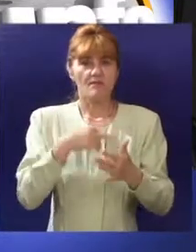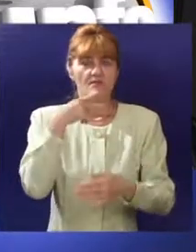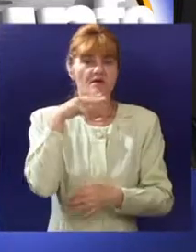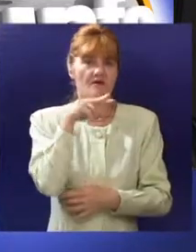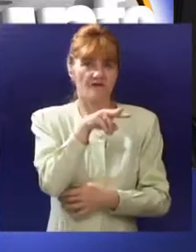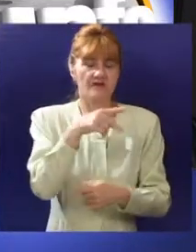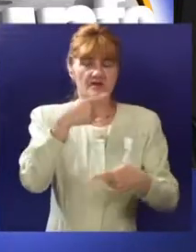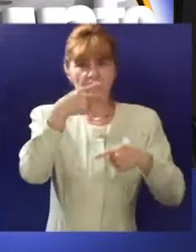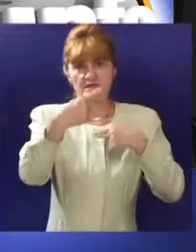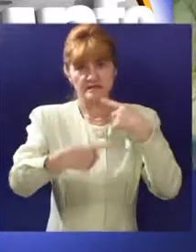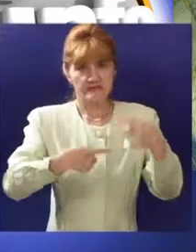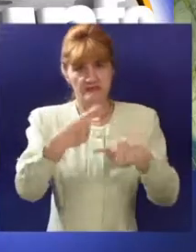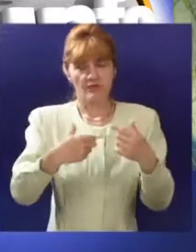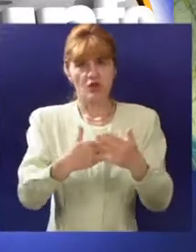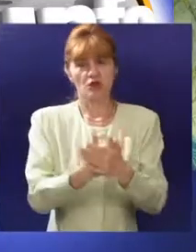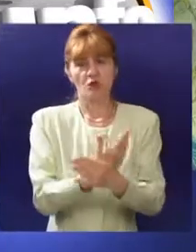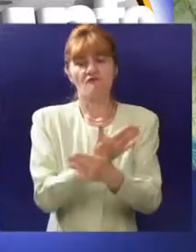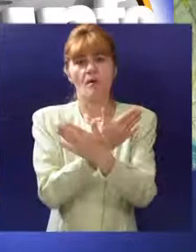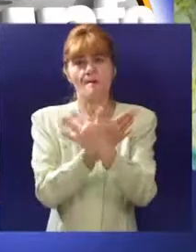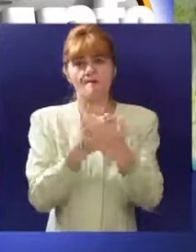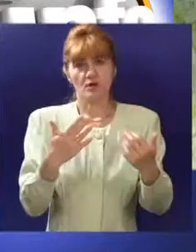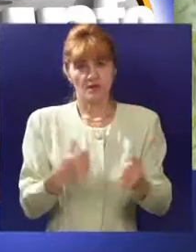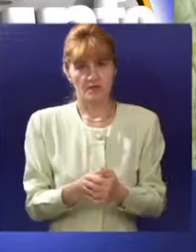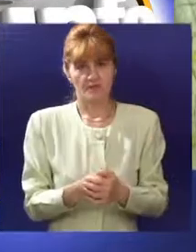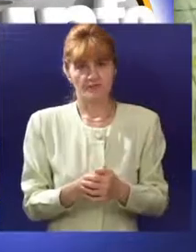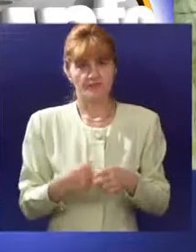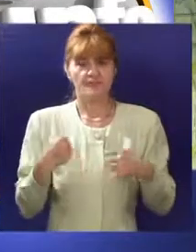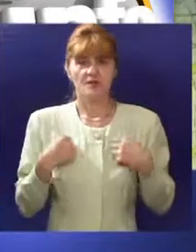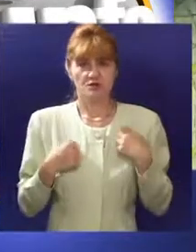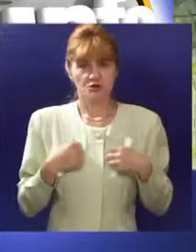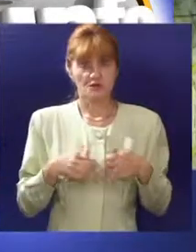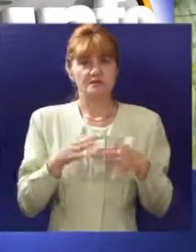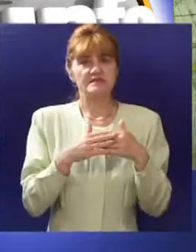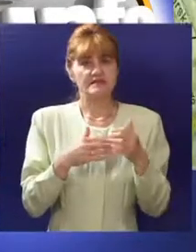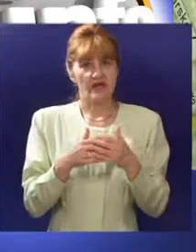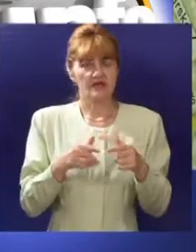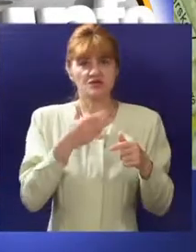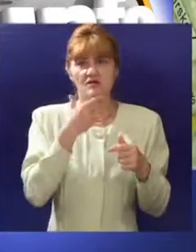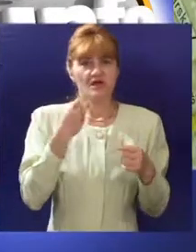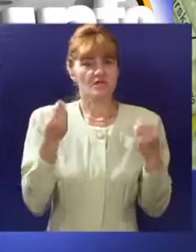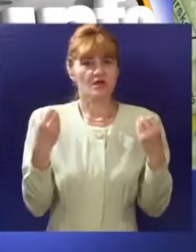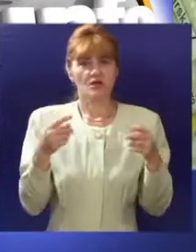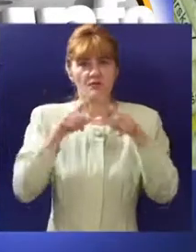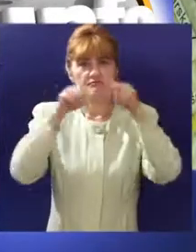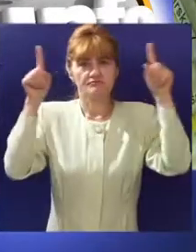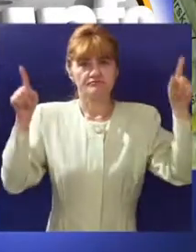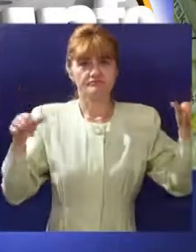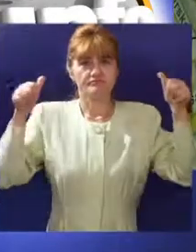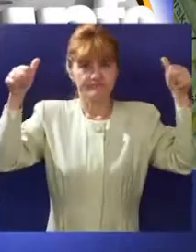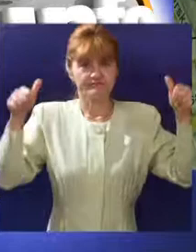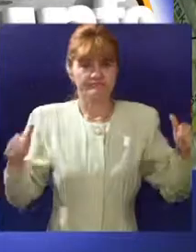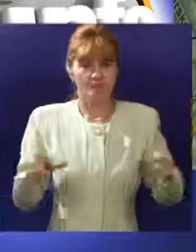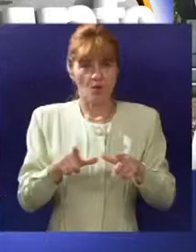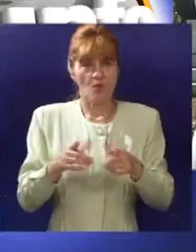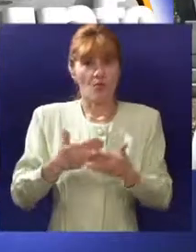treba vidjeti biće zamenjena novim i modernim Subotičani se slažu da u gradu nema dovoljno turističke signalizacije Možda